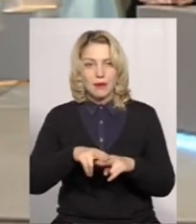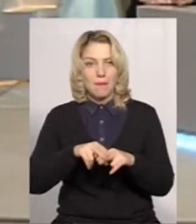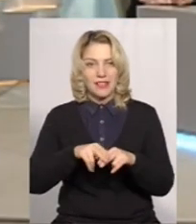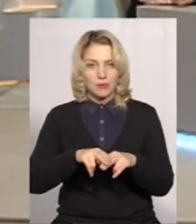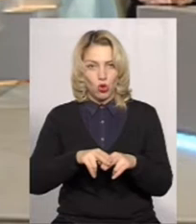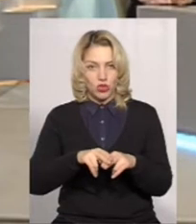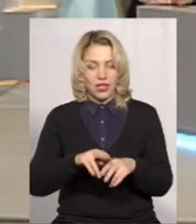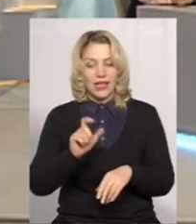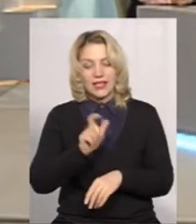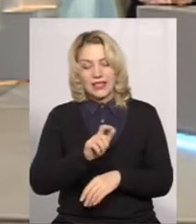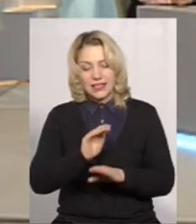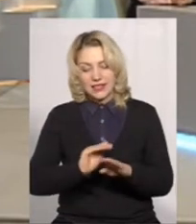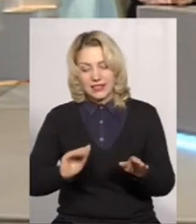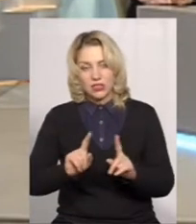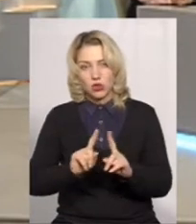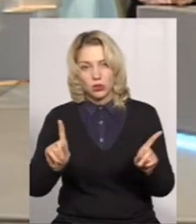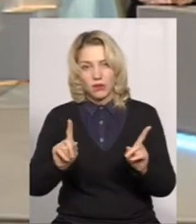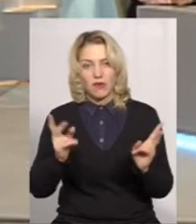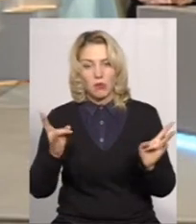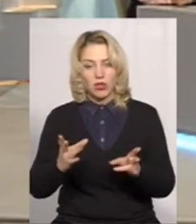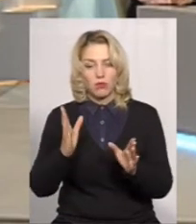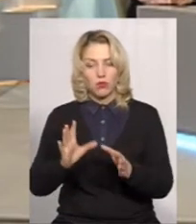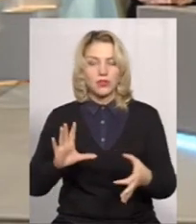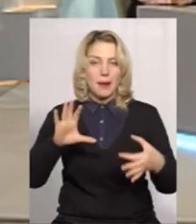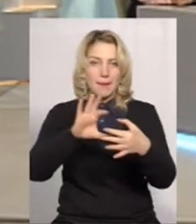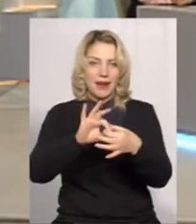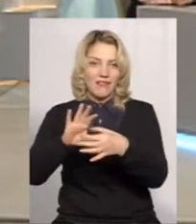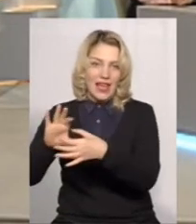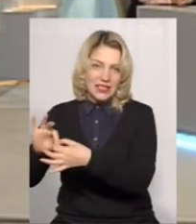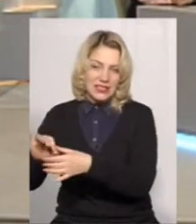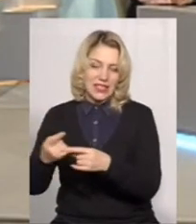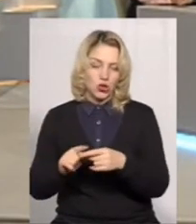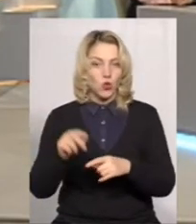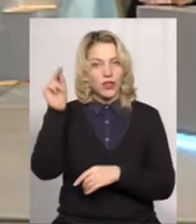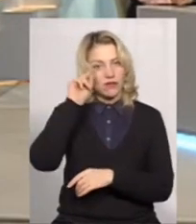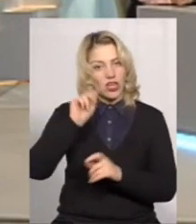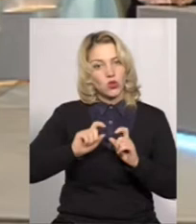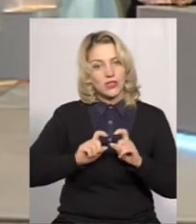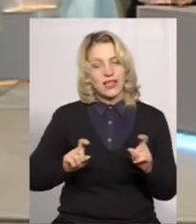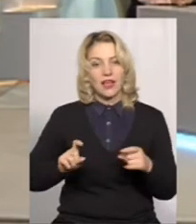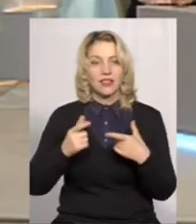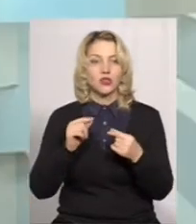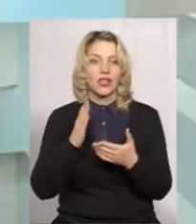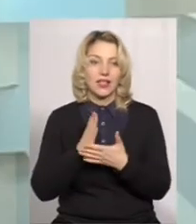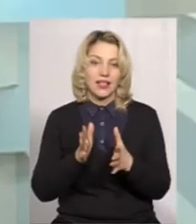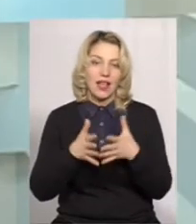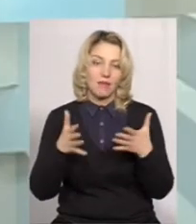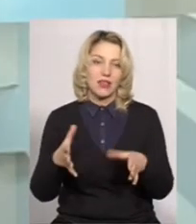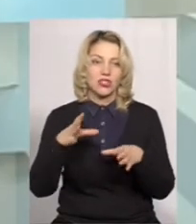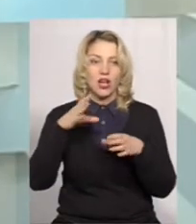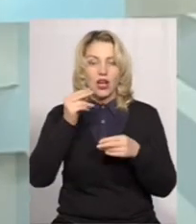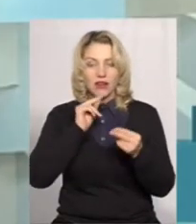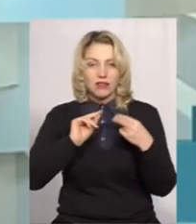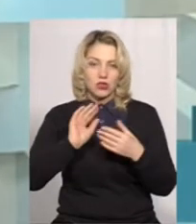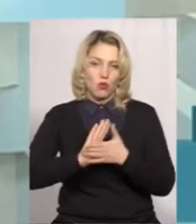діти з особливими потребами будуть прив'язані до того навчального закладу, де є найбільш оптимальні